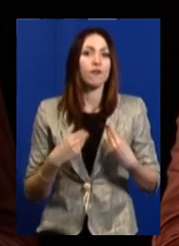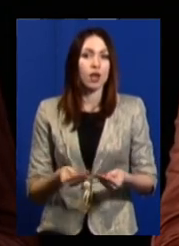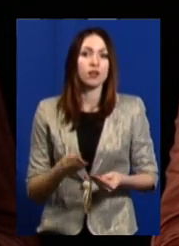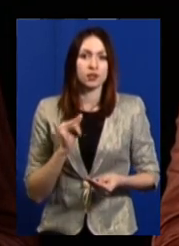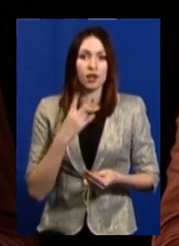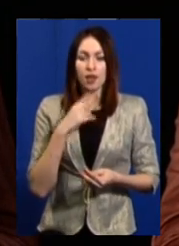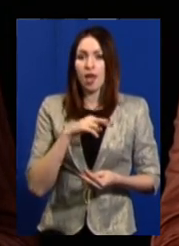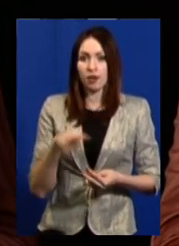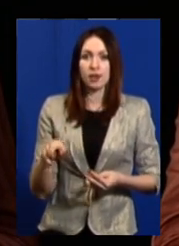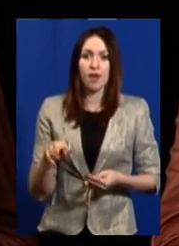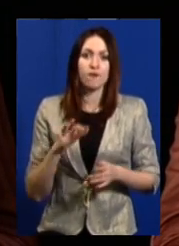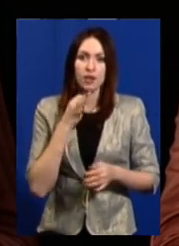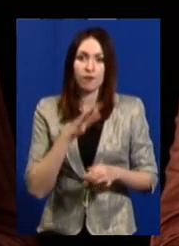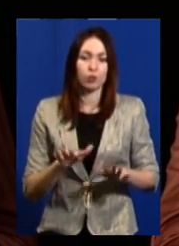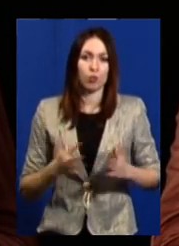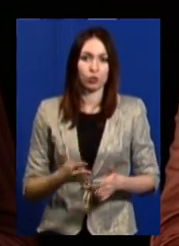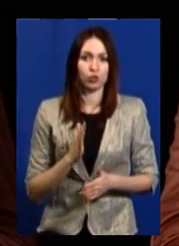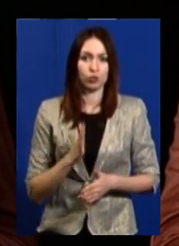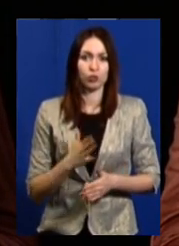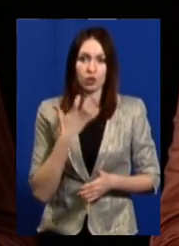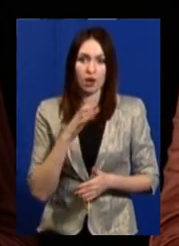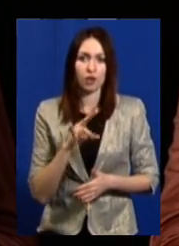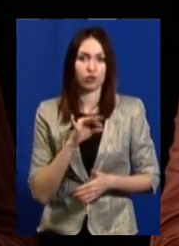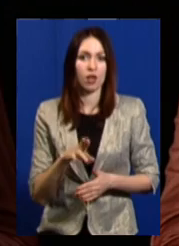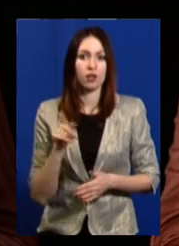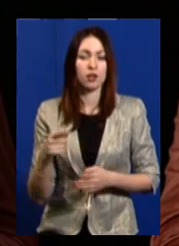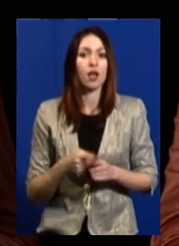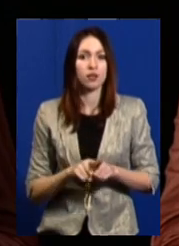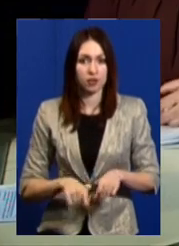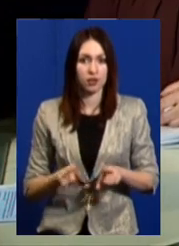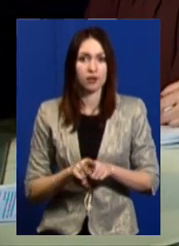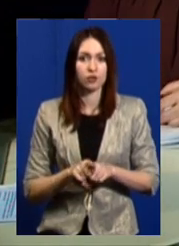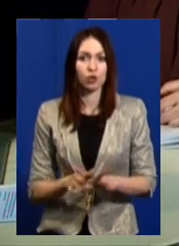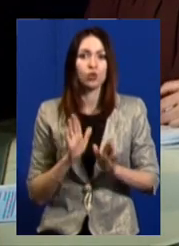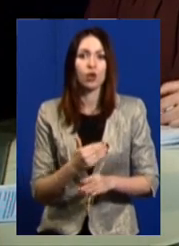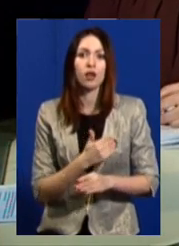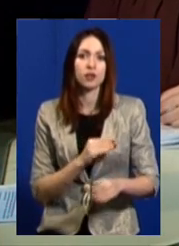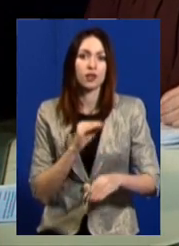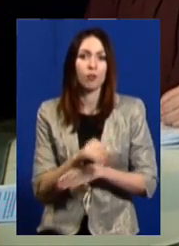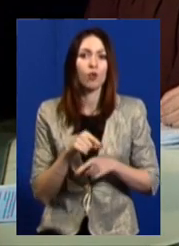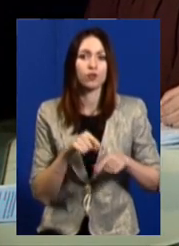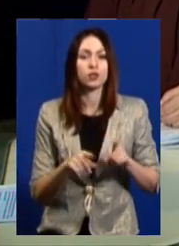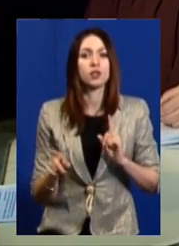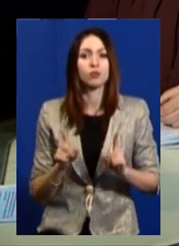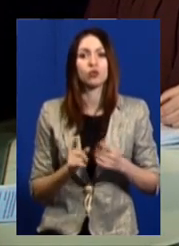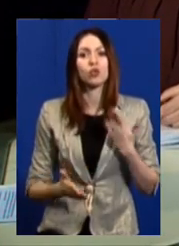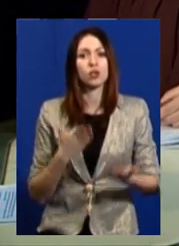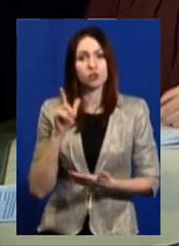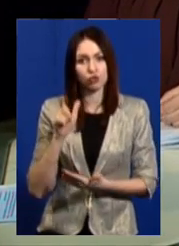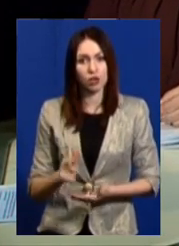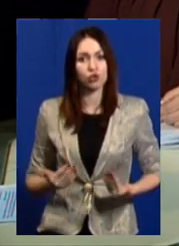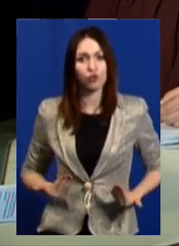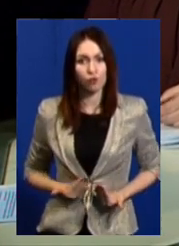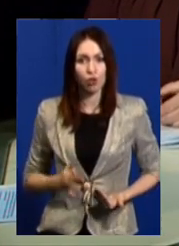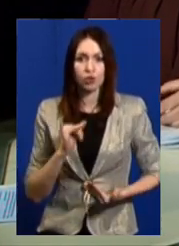реагування в будь-якому випадку буде. Гаряча лінія – це також... Я тільки хотіла доповнити тим, що якщо людина живе